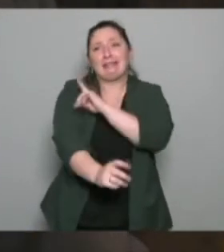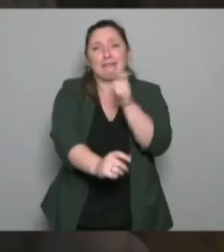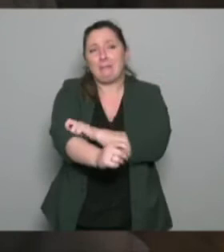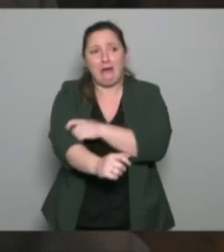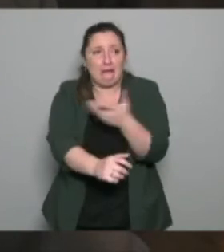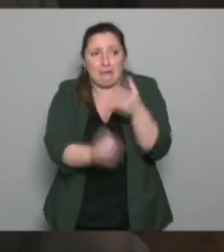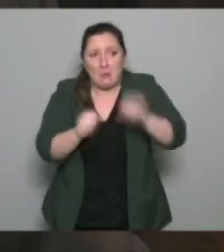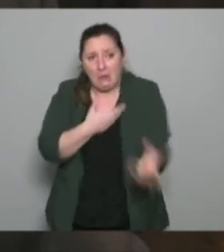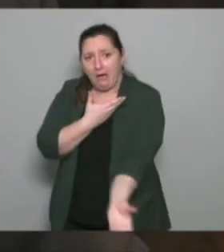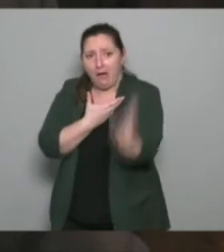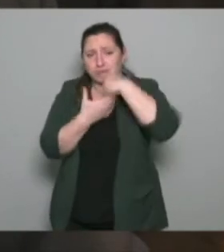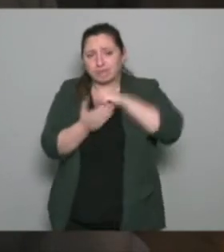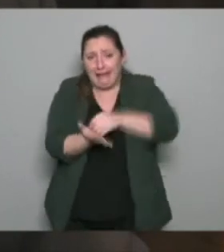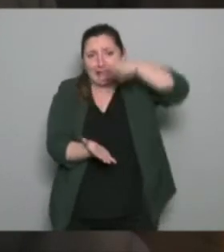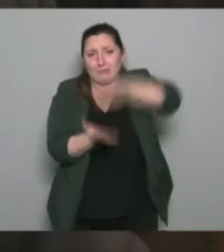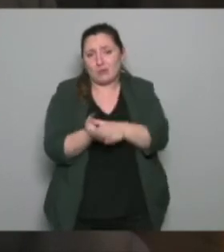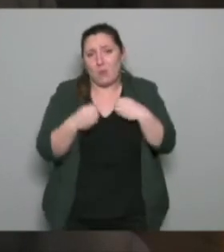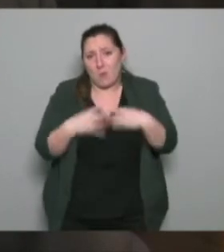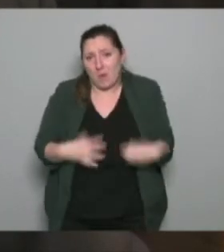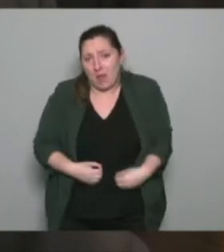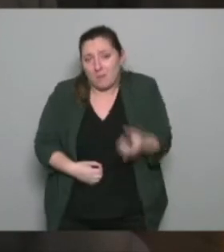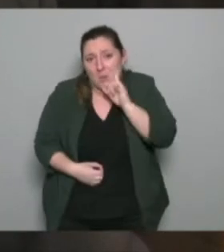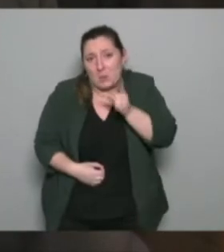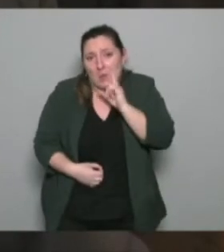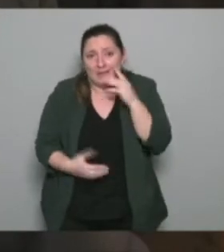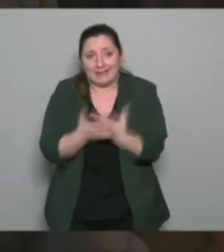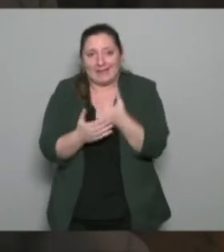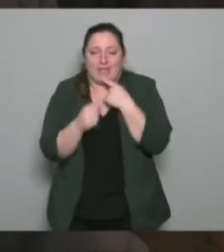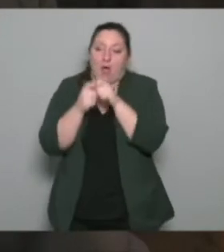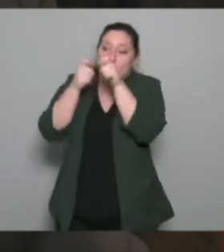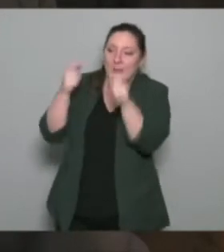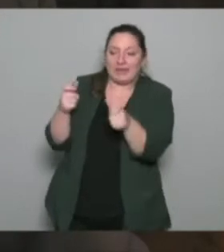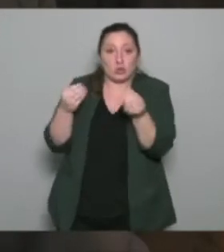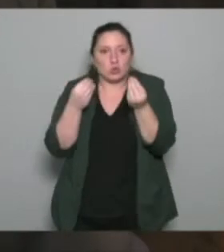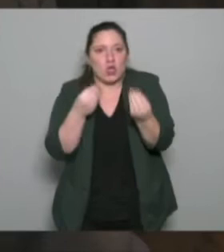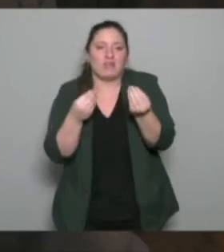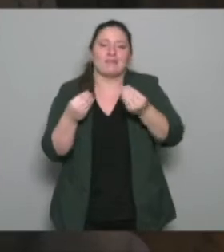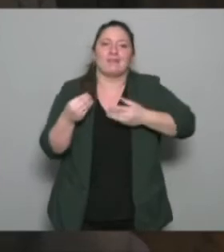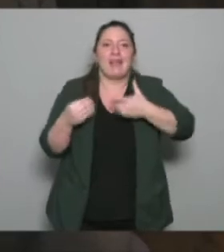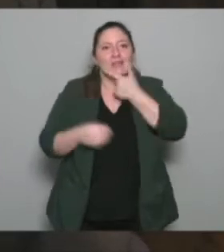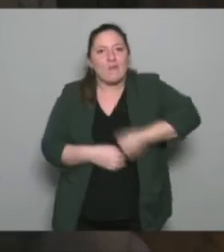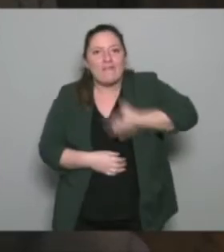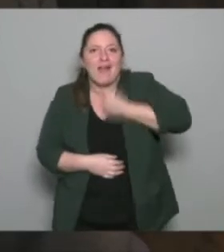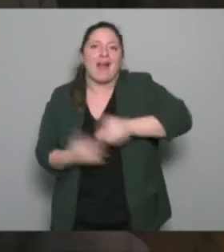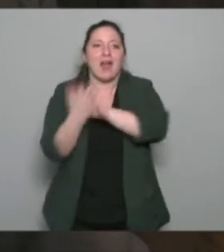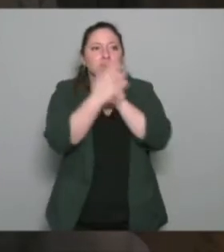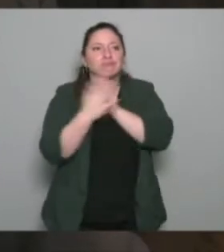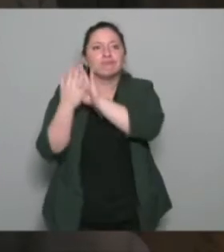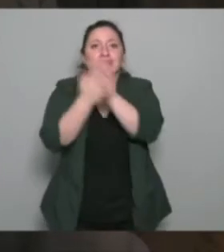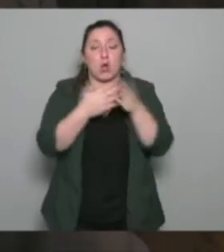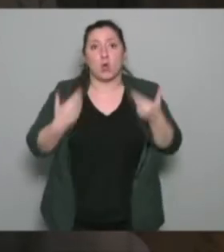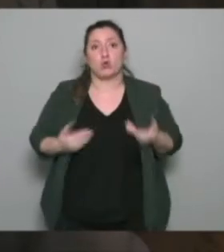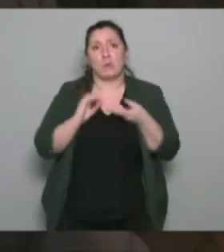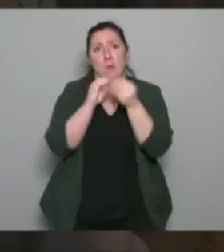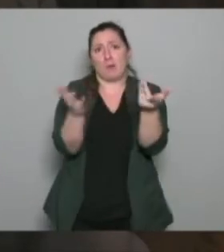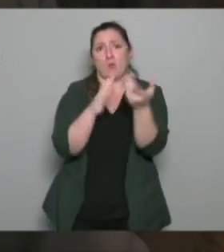au-delà de la pratique sportive le club c'est cette structure qui crée le lien social cette convivialité cet échange et aujourd'hui on souffre de quoi